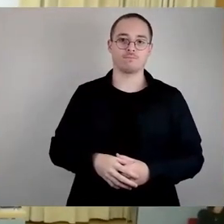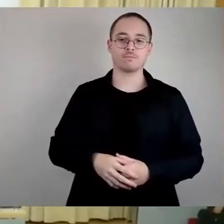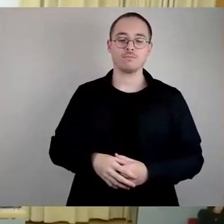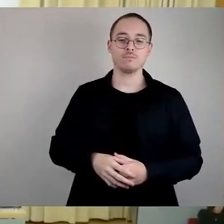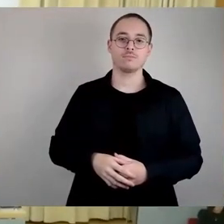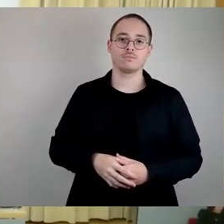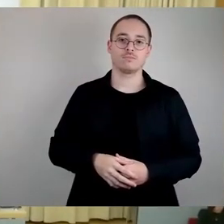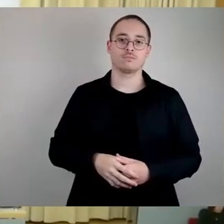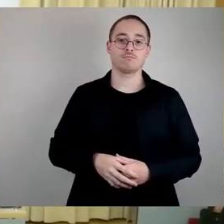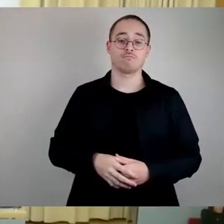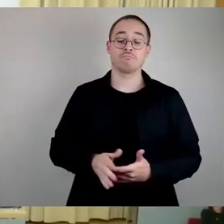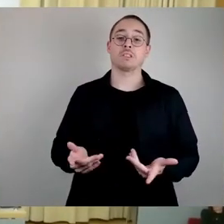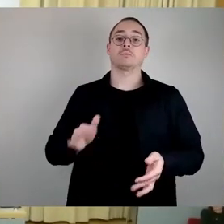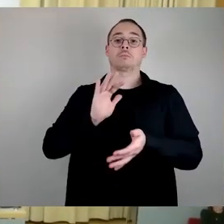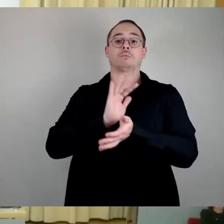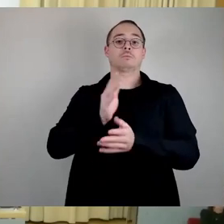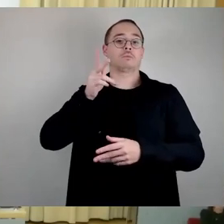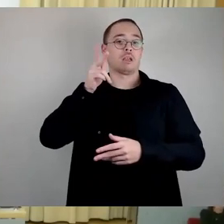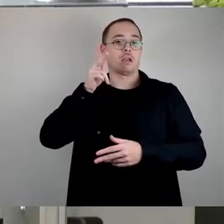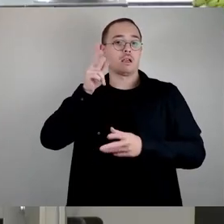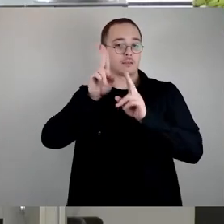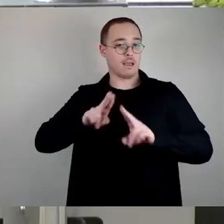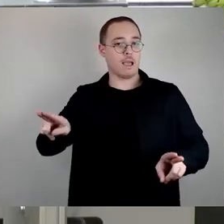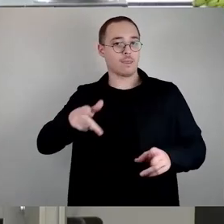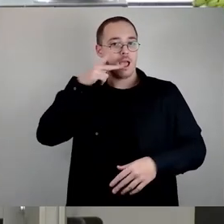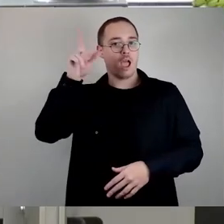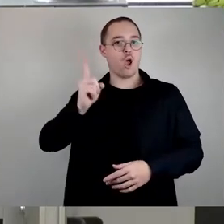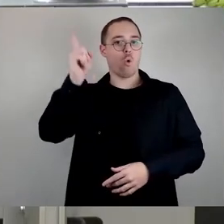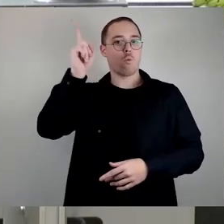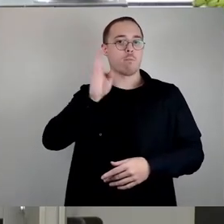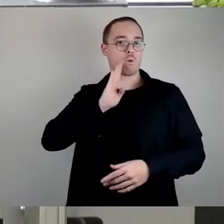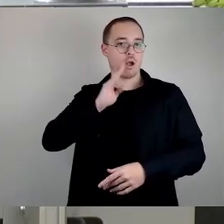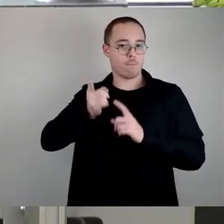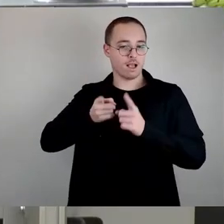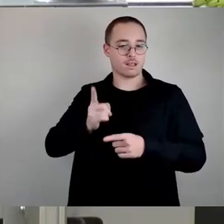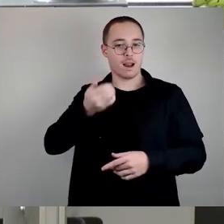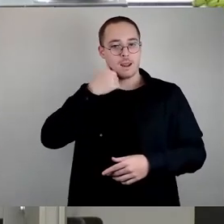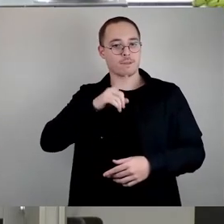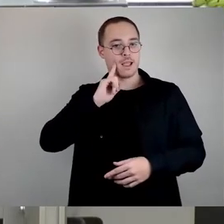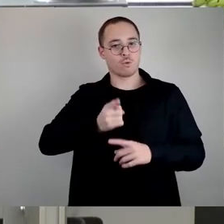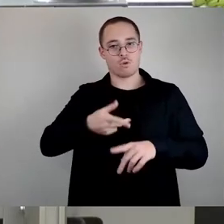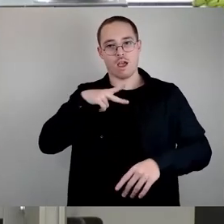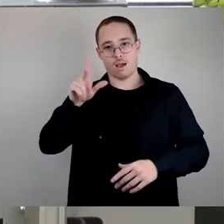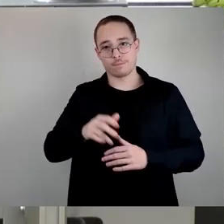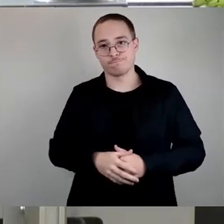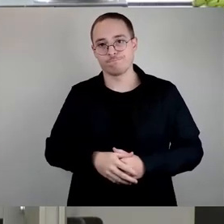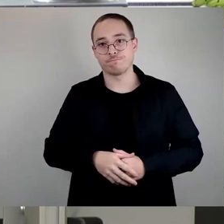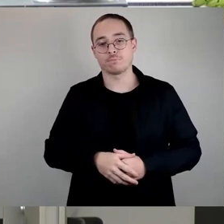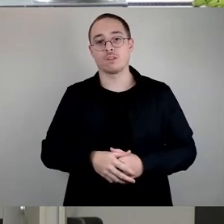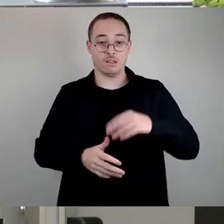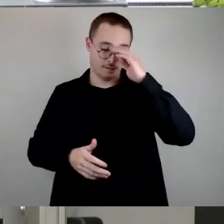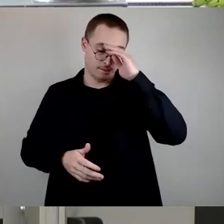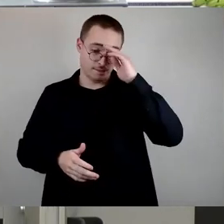Sehr geehrter Herr Oberbürgermeister, sehr geehrte Damen und Herren, gerade Familien mit Kindern sind es, die von der